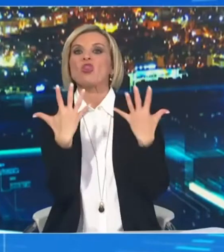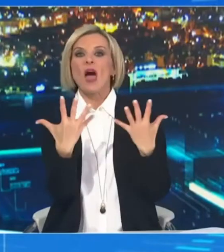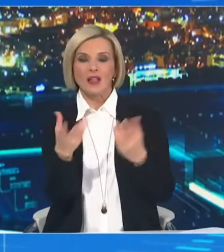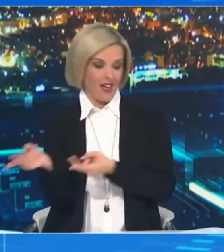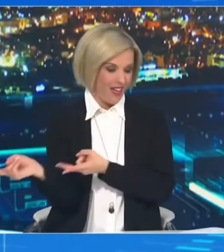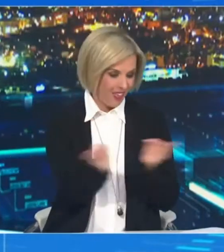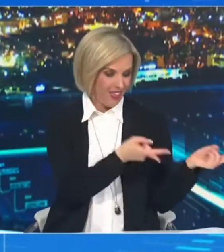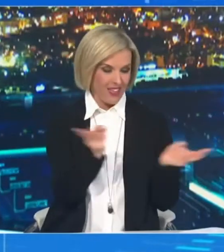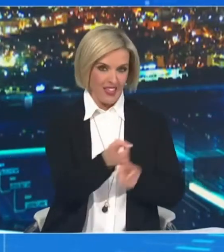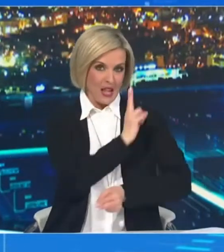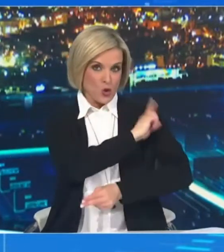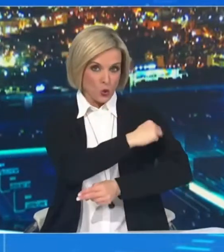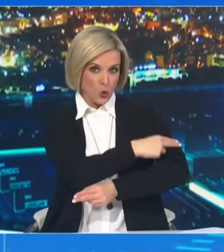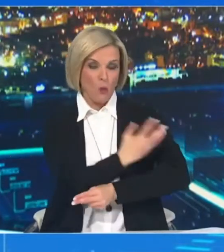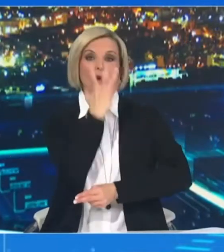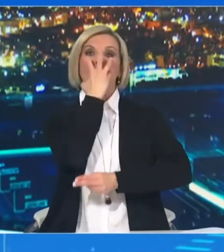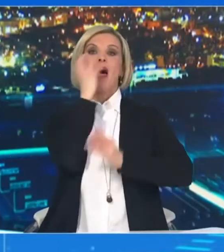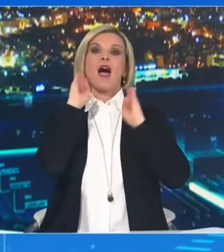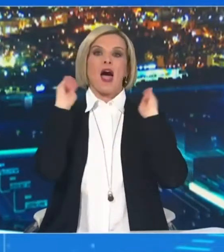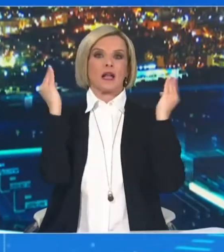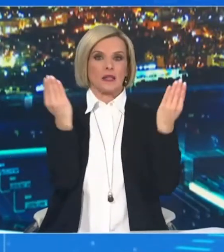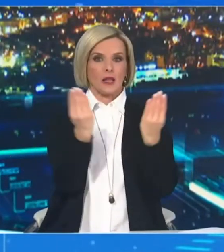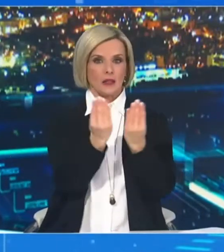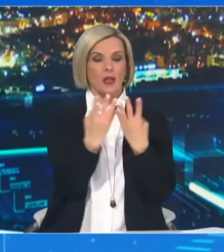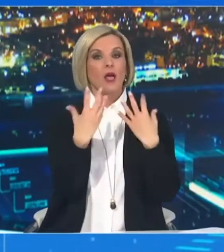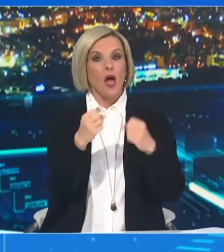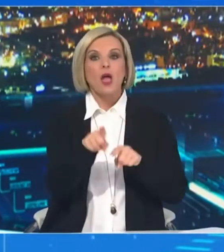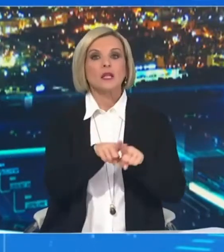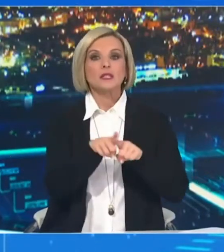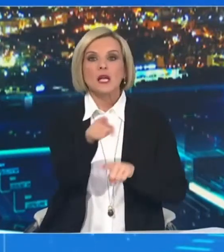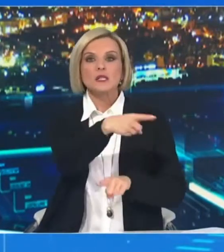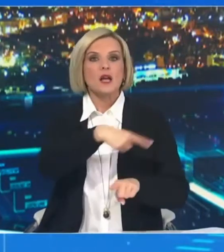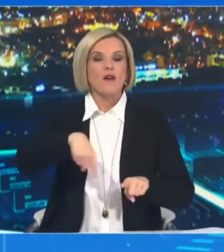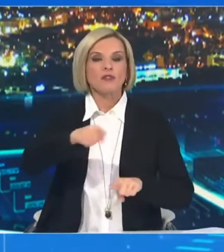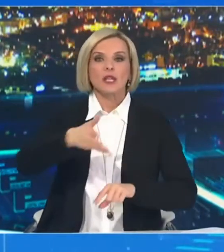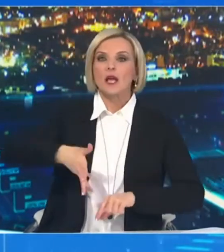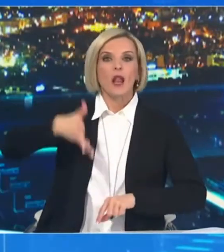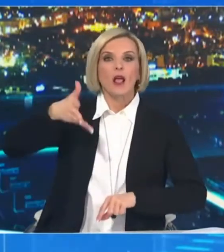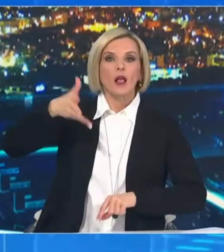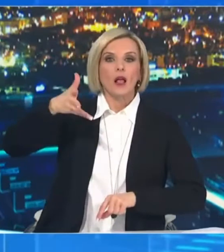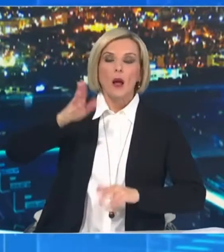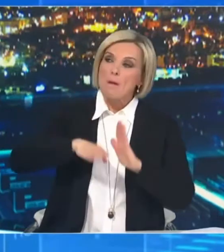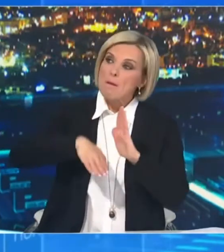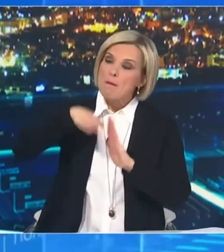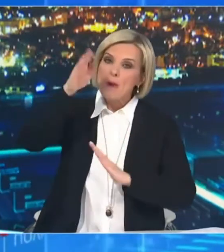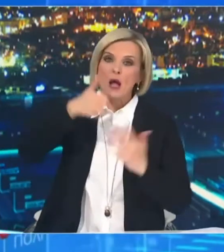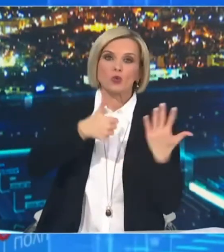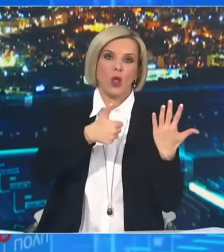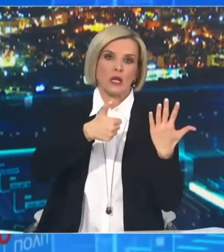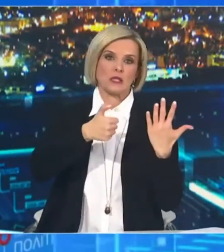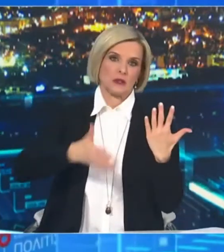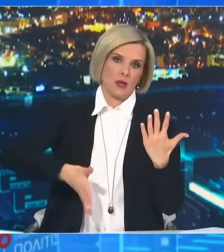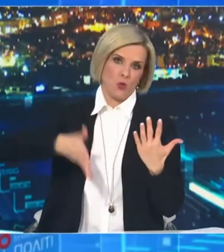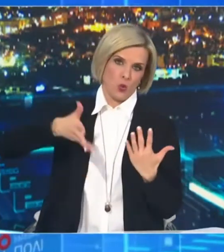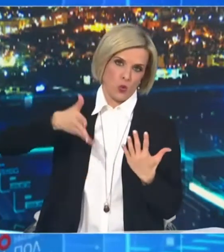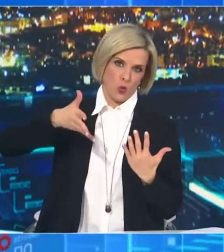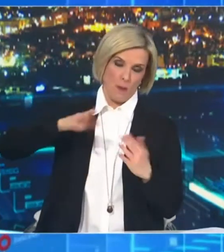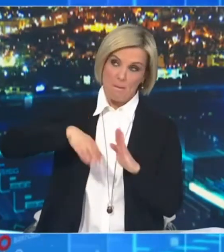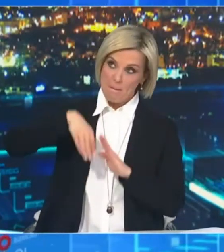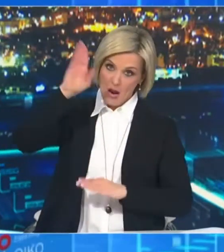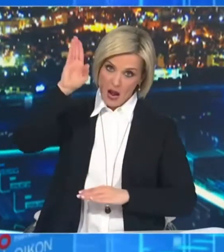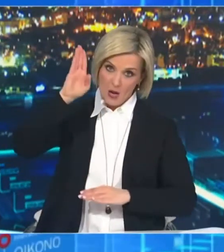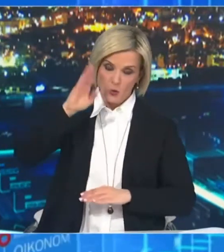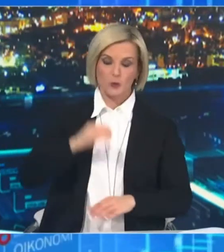εντατικής θεραπείας αφορούν ασθενείς ηλικίας άνω των 60 ετών. Ο